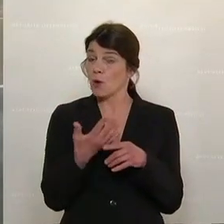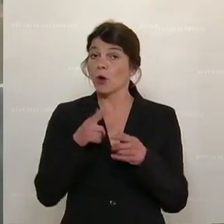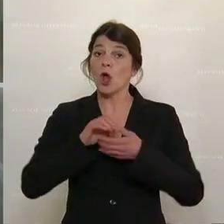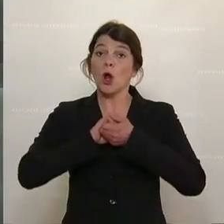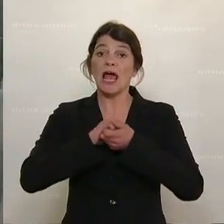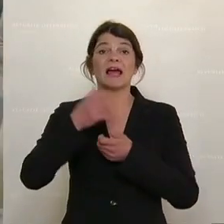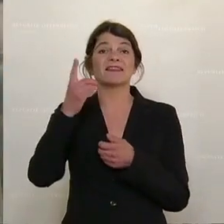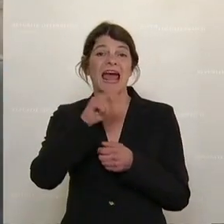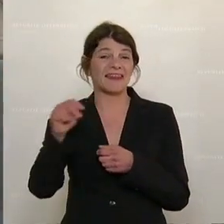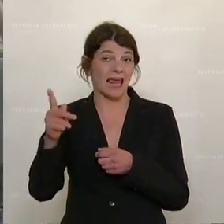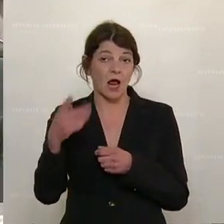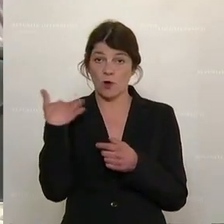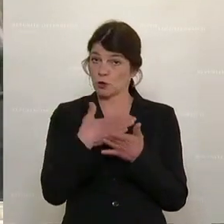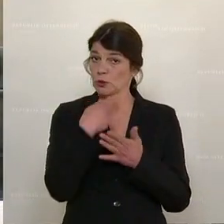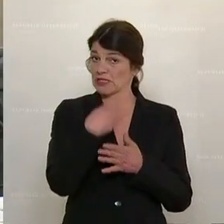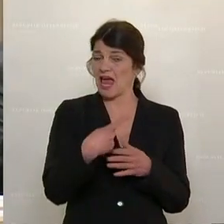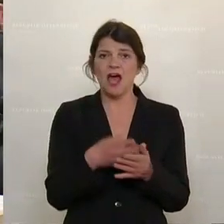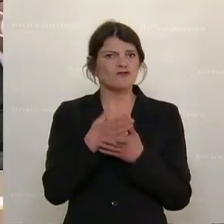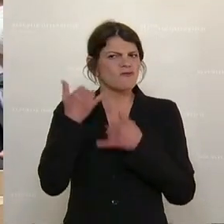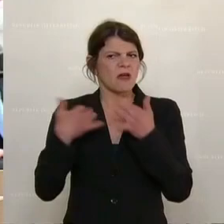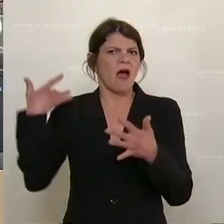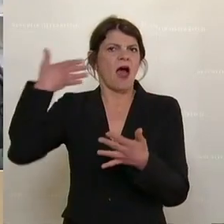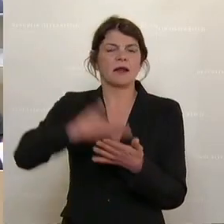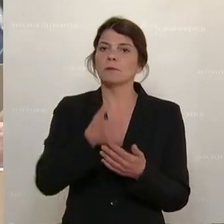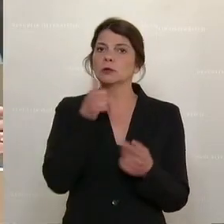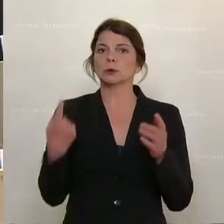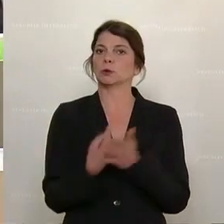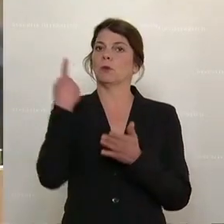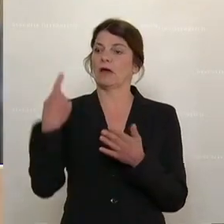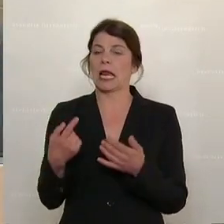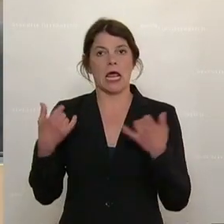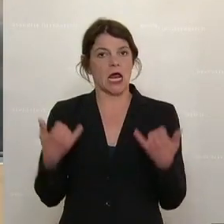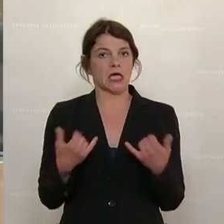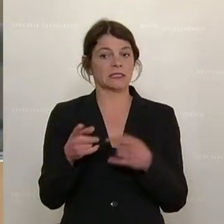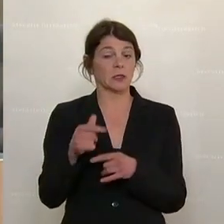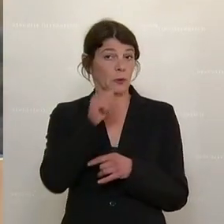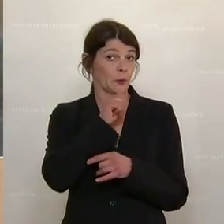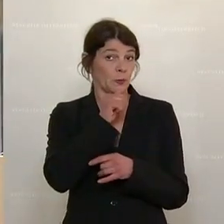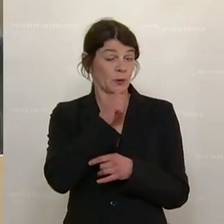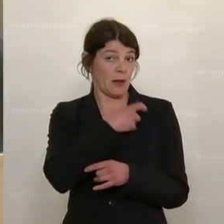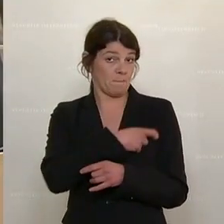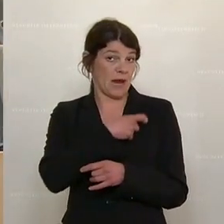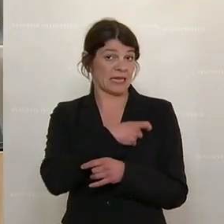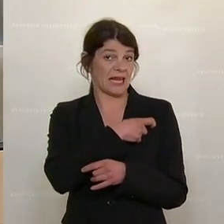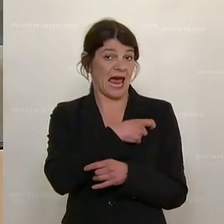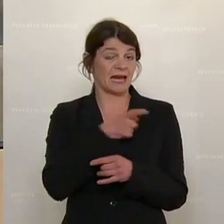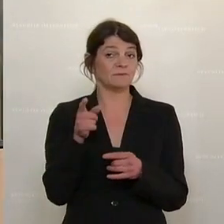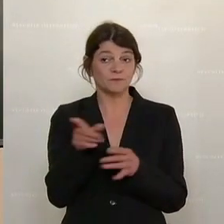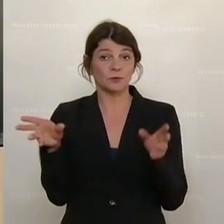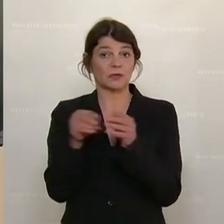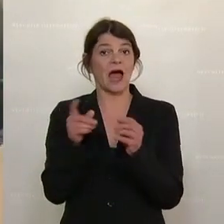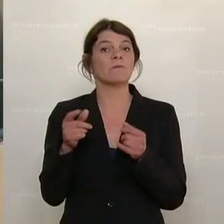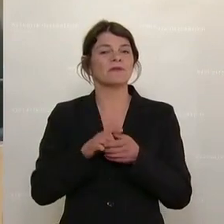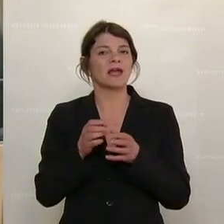Kollege Deimek hat es ja schon erwähnt, die halt jetzt seit Jahren, und Sie sind ja nicht zufällig auch mit einer grünen Fraktion in gemeinsamer